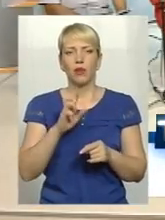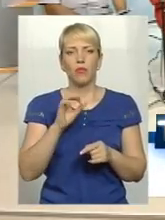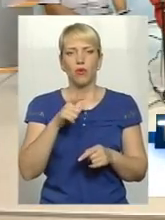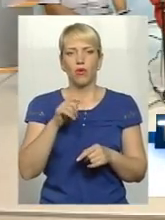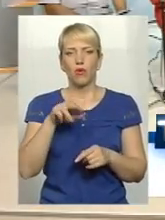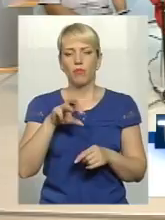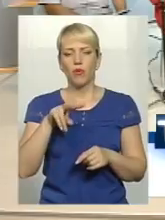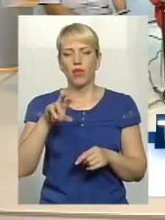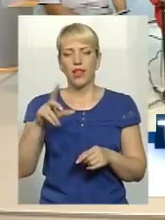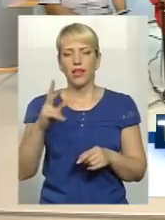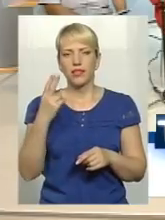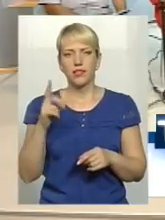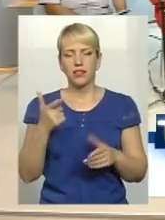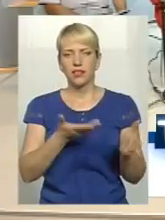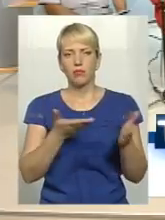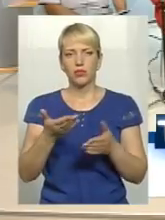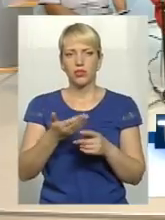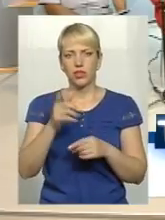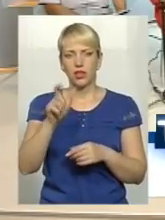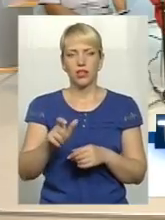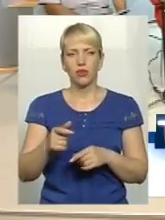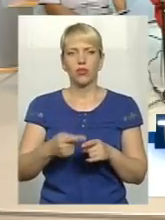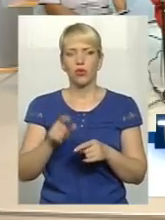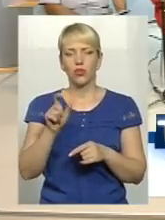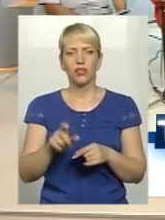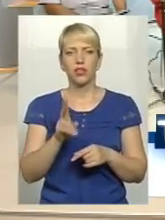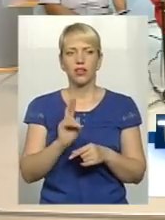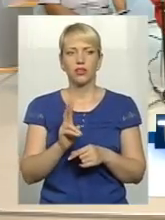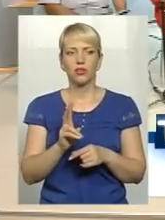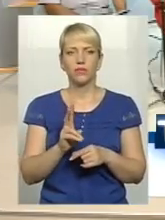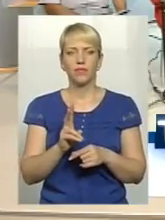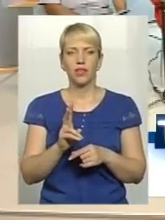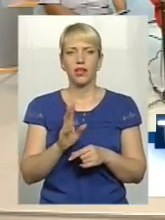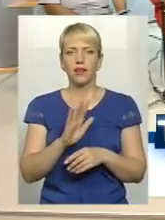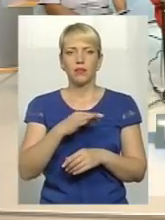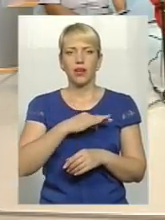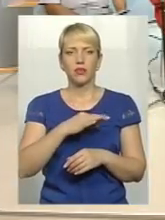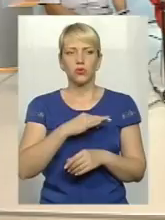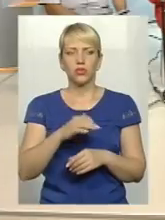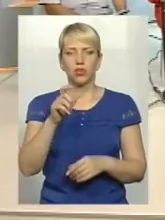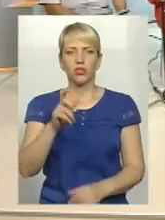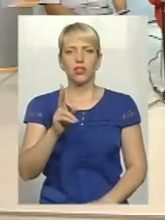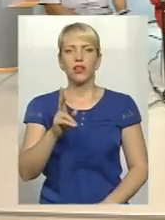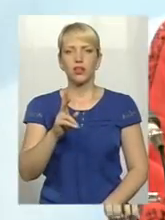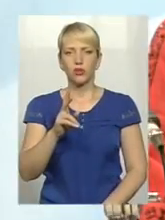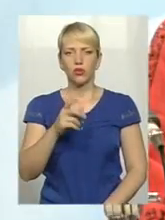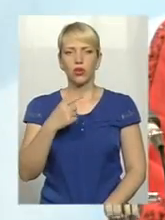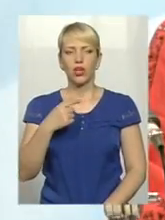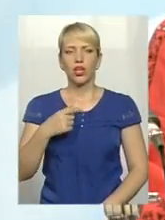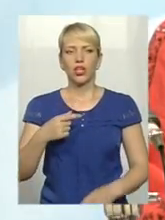медик, яку ми знаємо дуже добре з Майдану. Людина, яка не те, що не байдужа, а людина, яка через себе